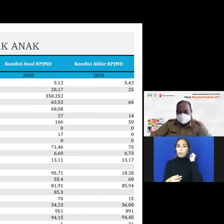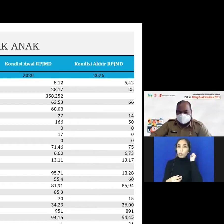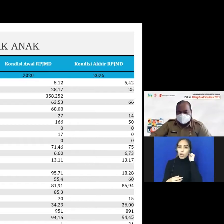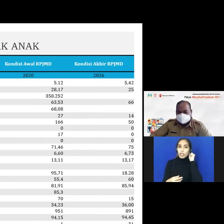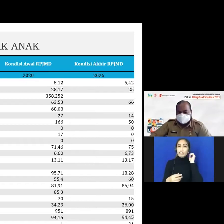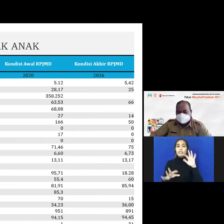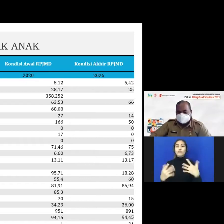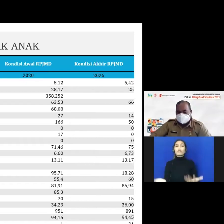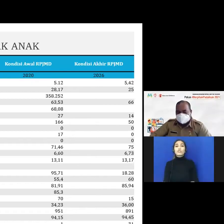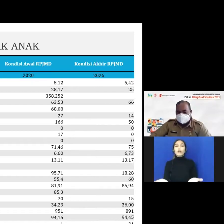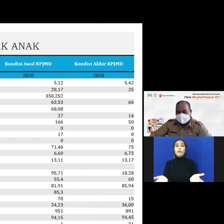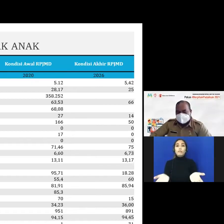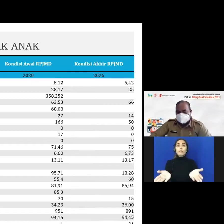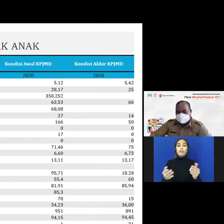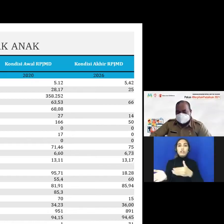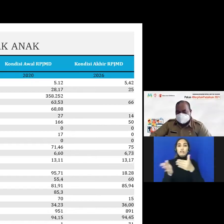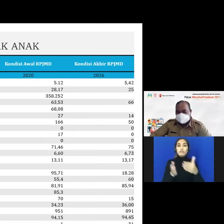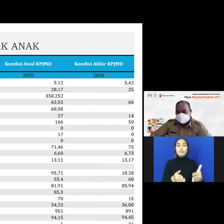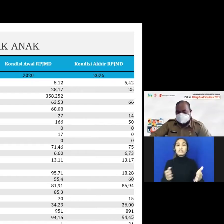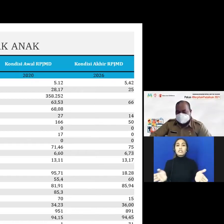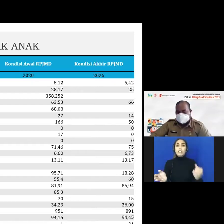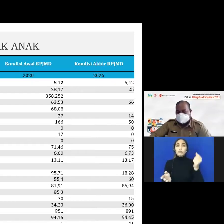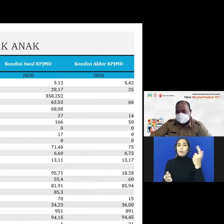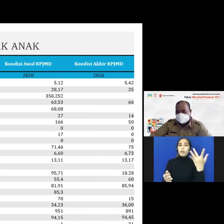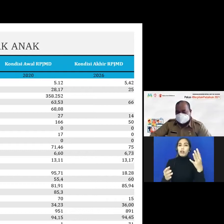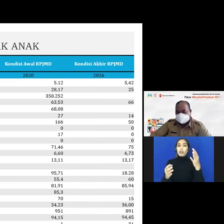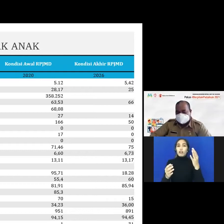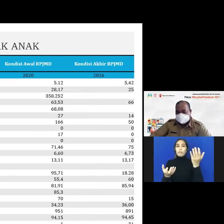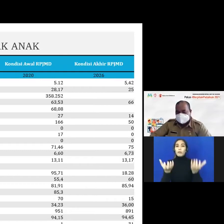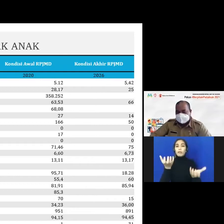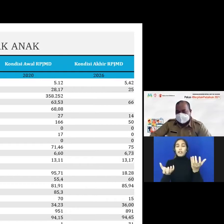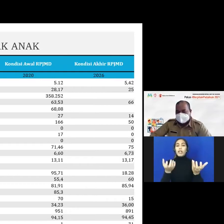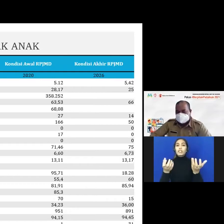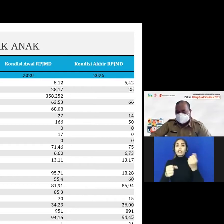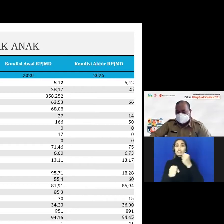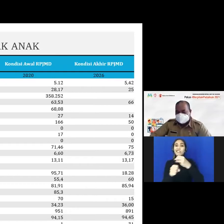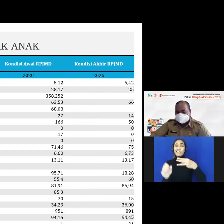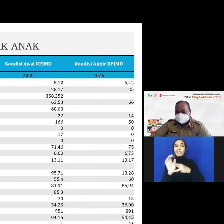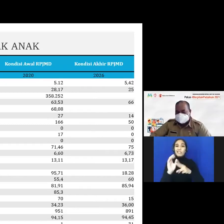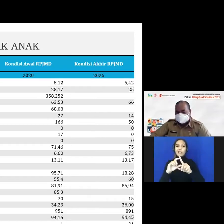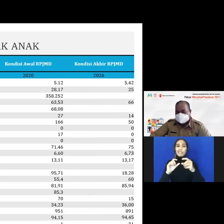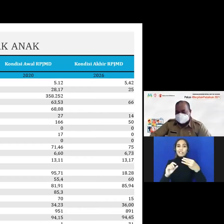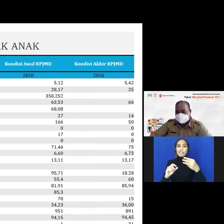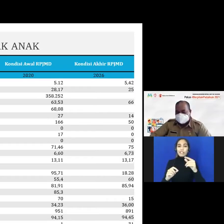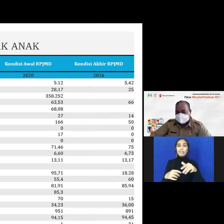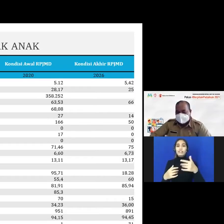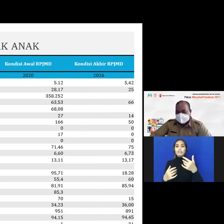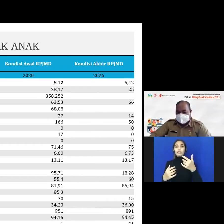gender itu cukup baik tahun ini 94,15% kita berharap bisa naik menjadi 94